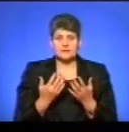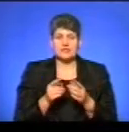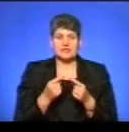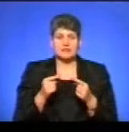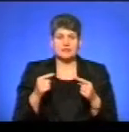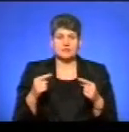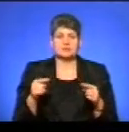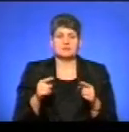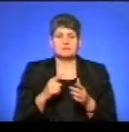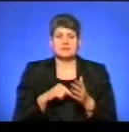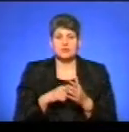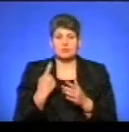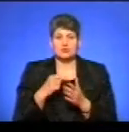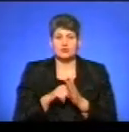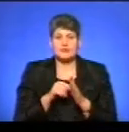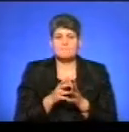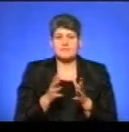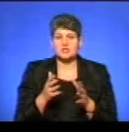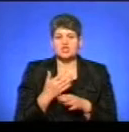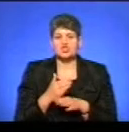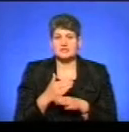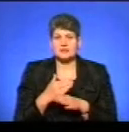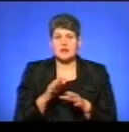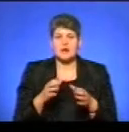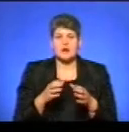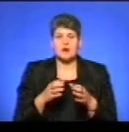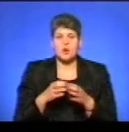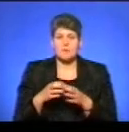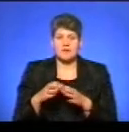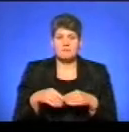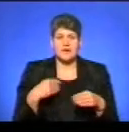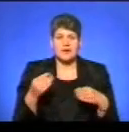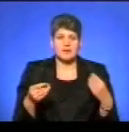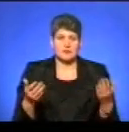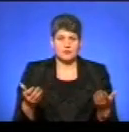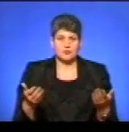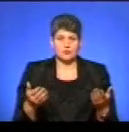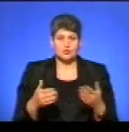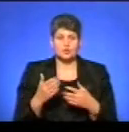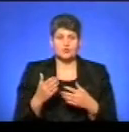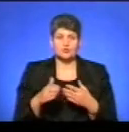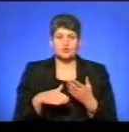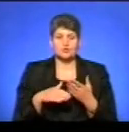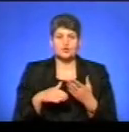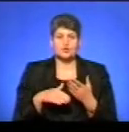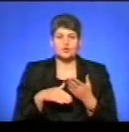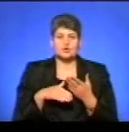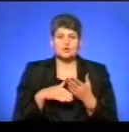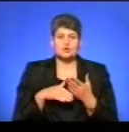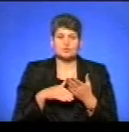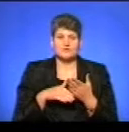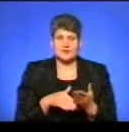міста обласного значення і більша частина громад передають субвенцію на вторинну медичну допомогу